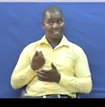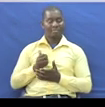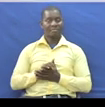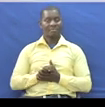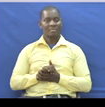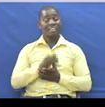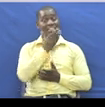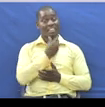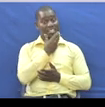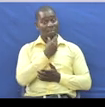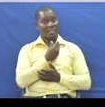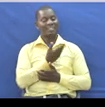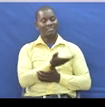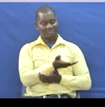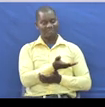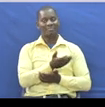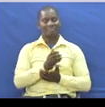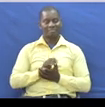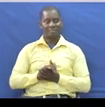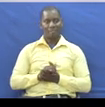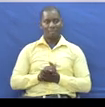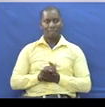Gentlemen